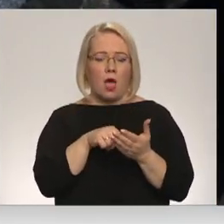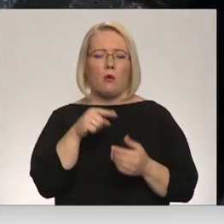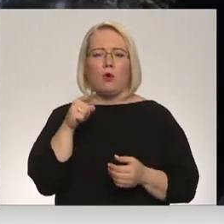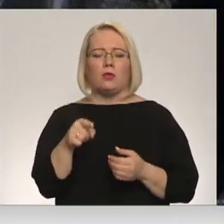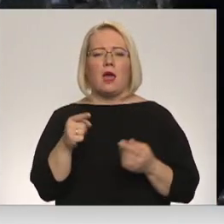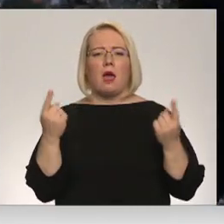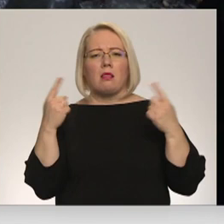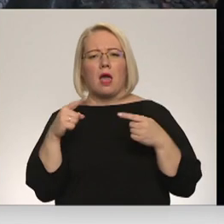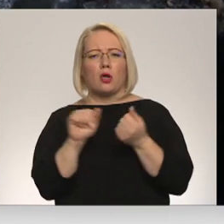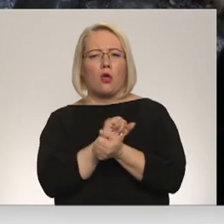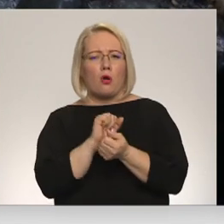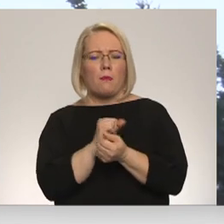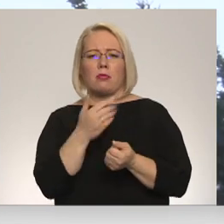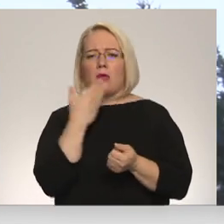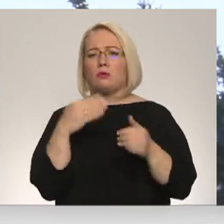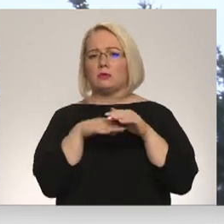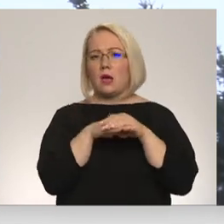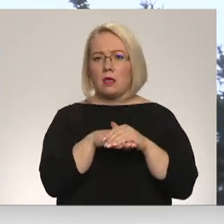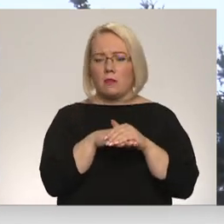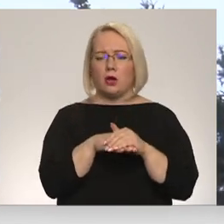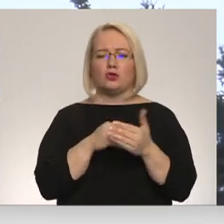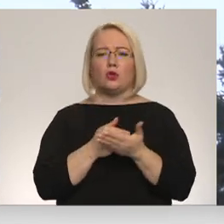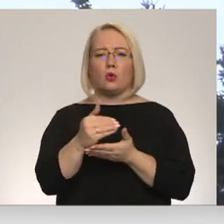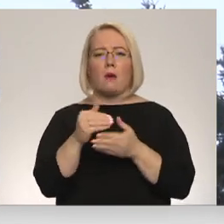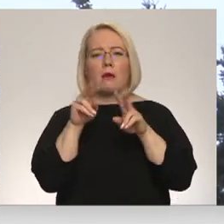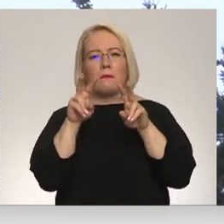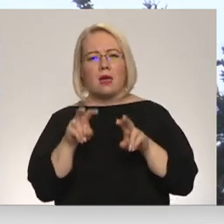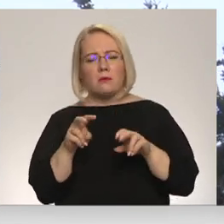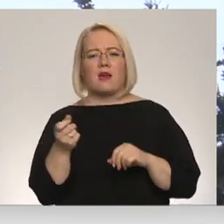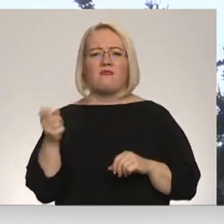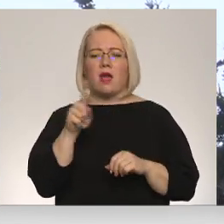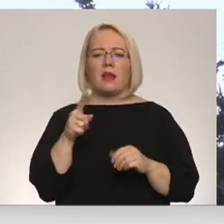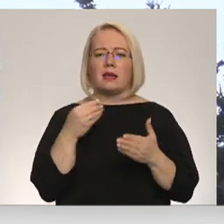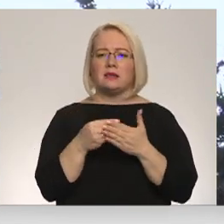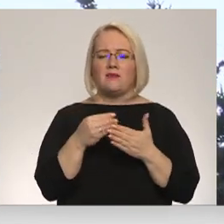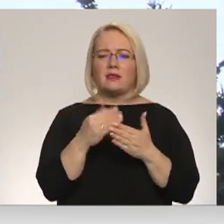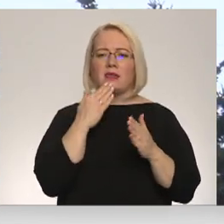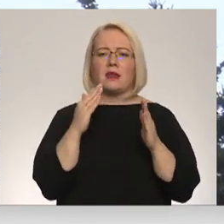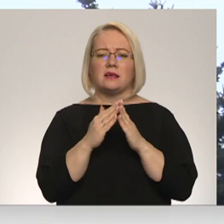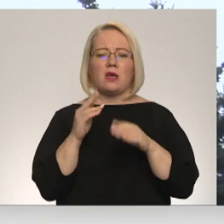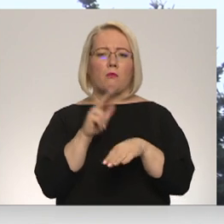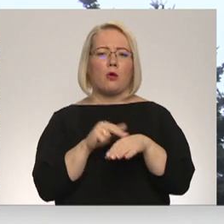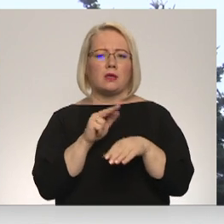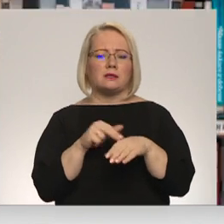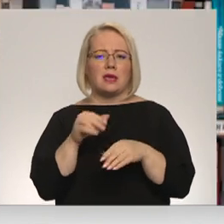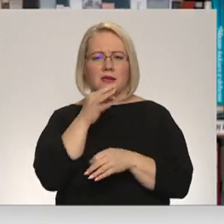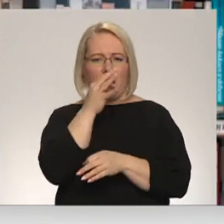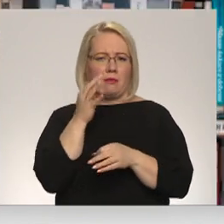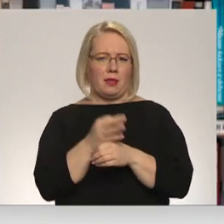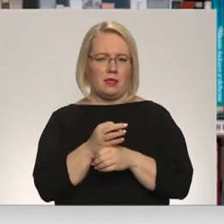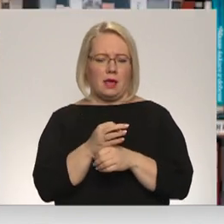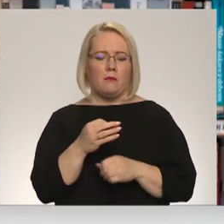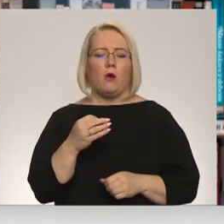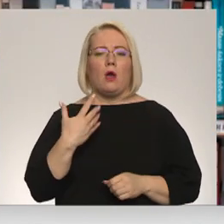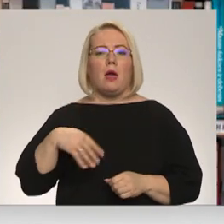laika dokumentu nav saglabājušies. Turpmāk pētījumos vajadzētu vairāk izvērtēt reizeknes policijas iecirkņa līdzatbildību. Mēs